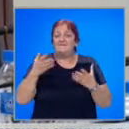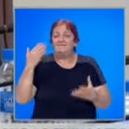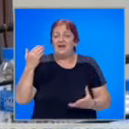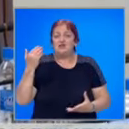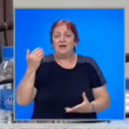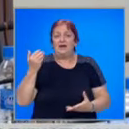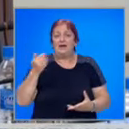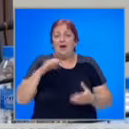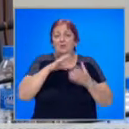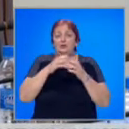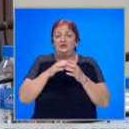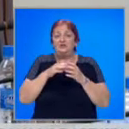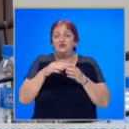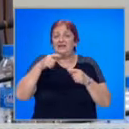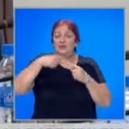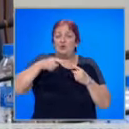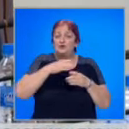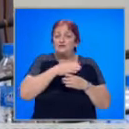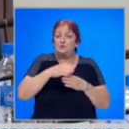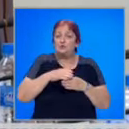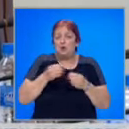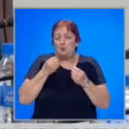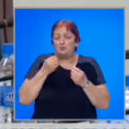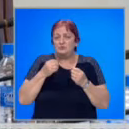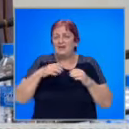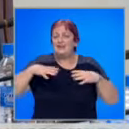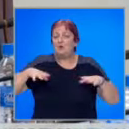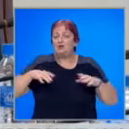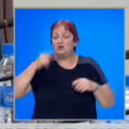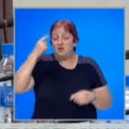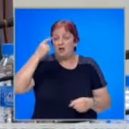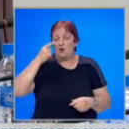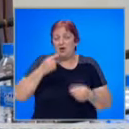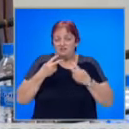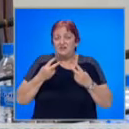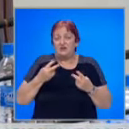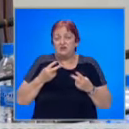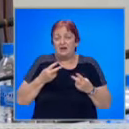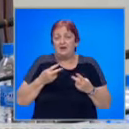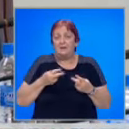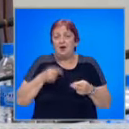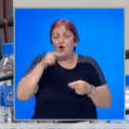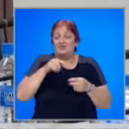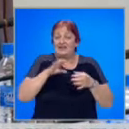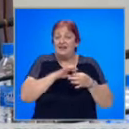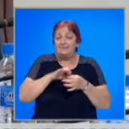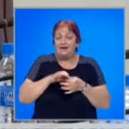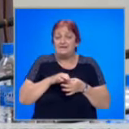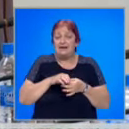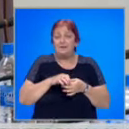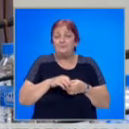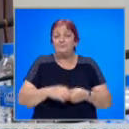политическите процеси не протичат в пообичайната си демократична логика осезаема. В тази връзка,